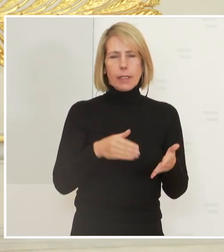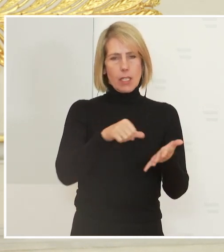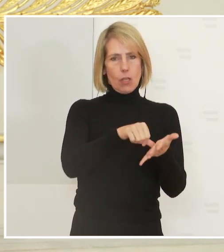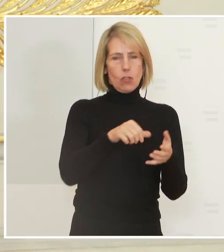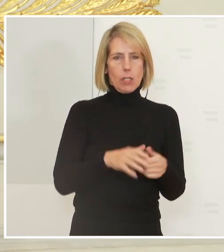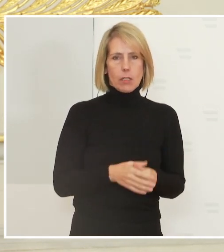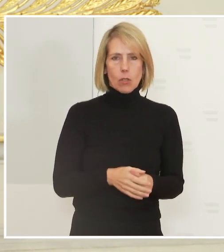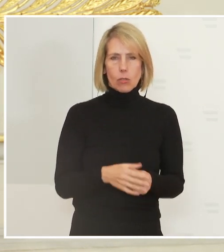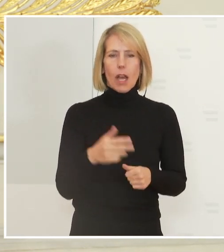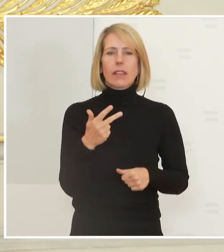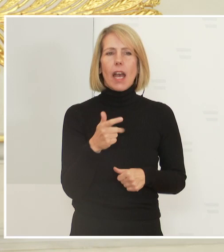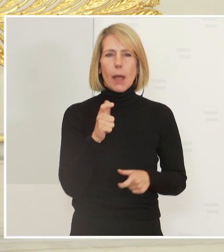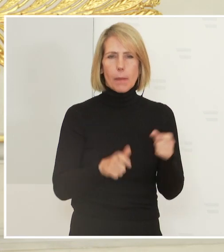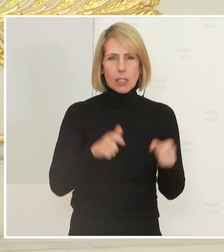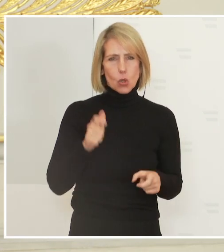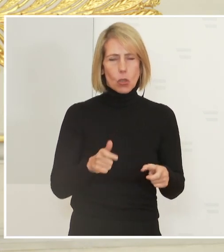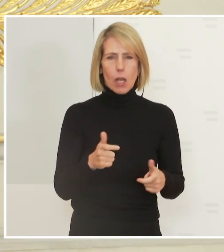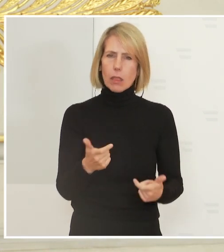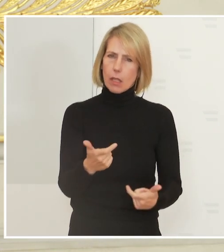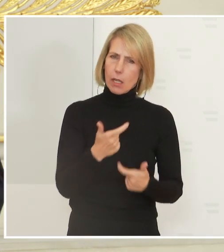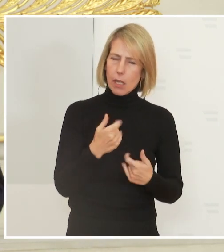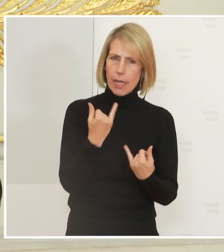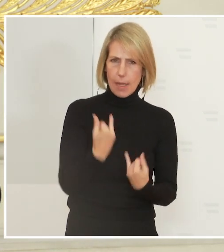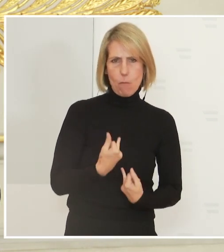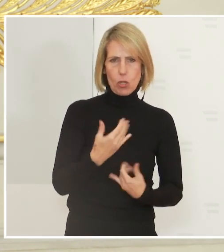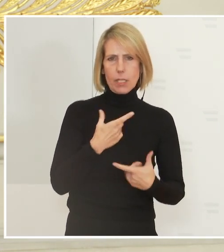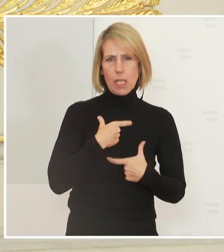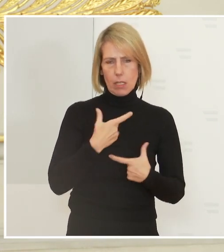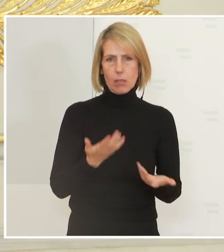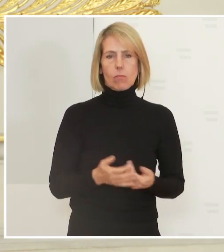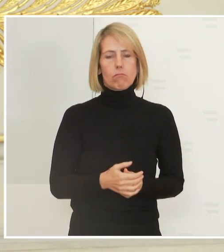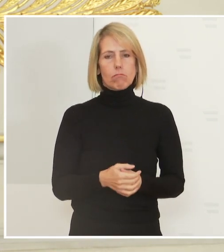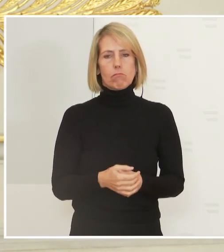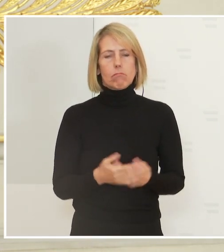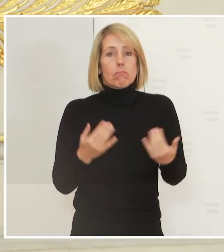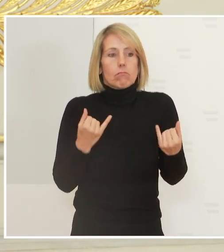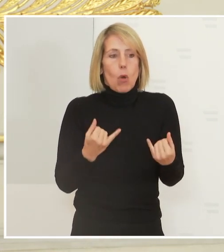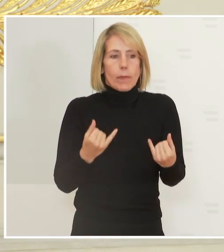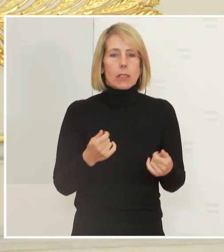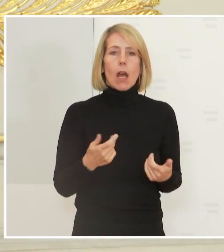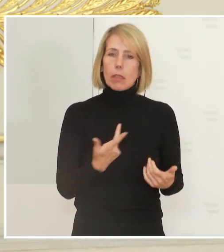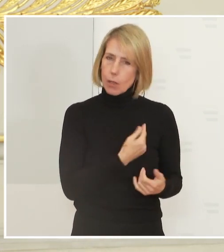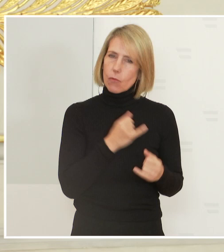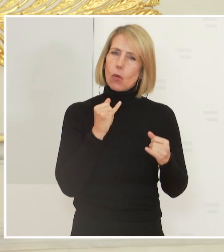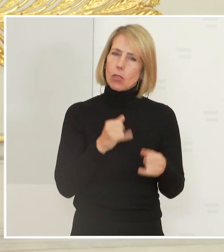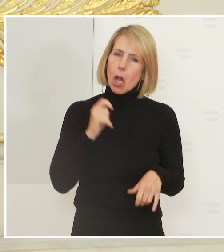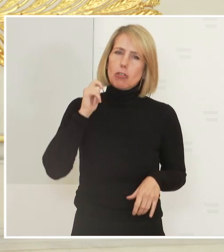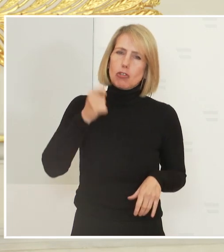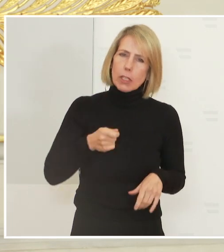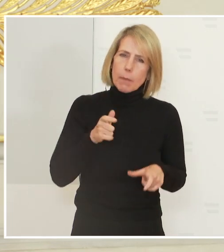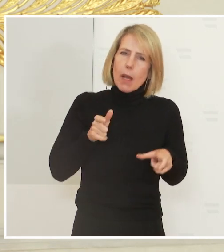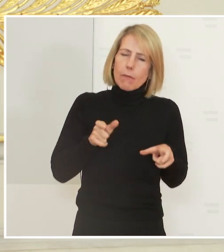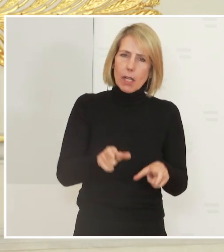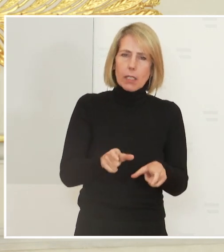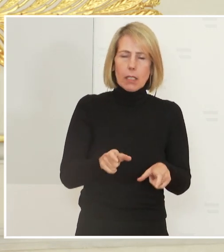drei davon sind immunisiert. Das zeigt, dass die Impfung derzeit Schlimmeres verhindert, dass sie aber auch der